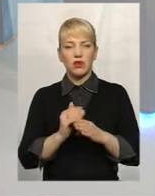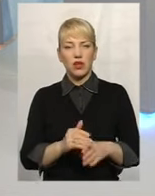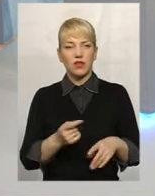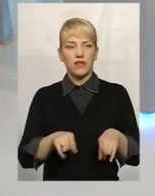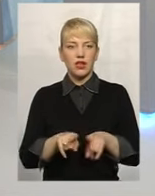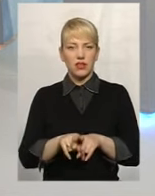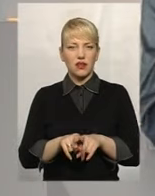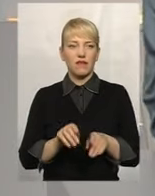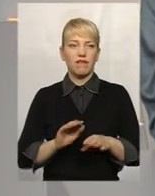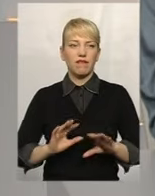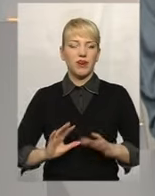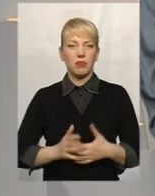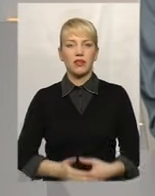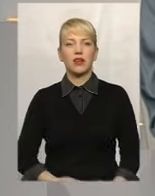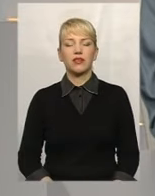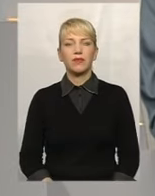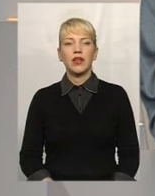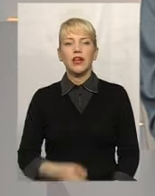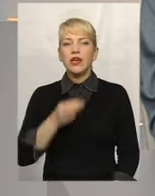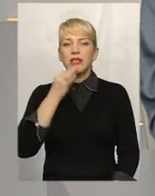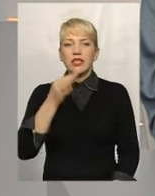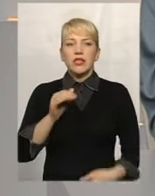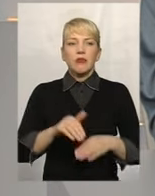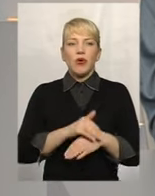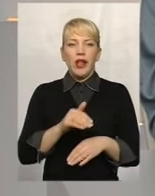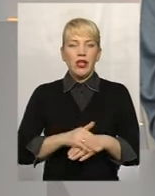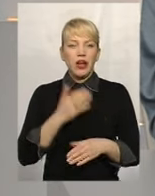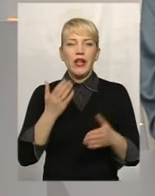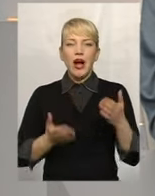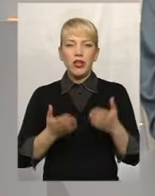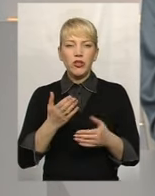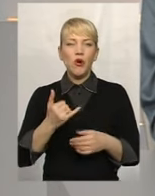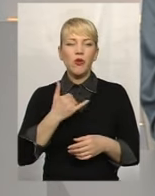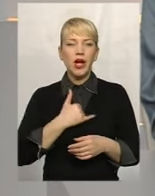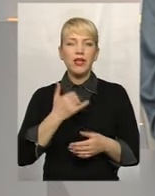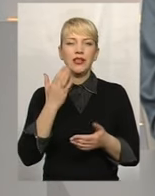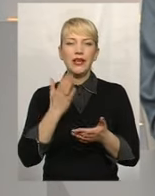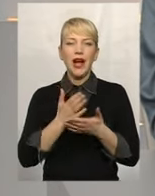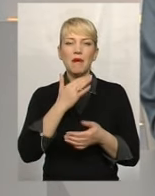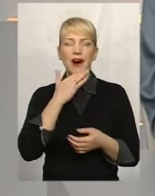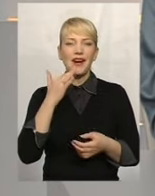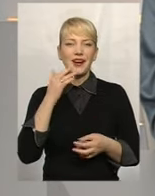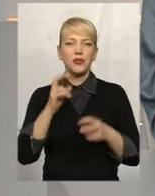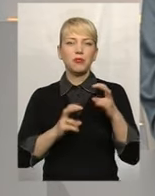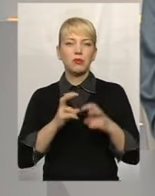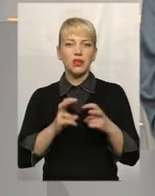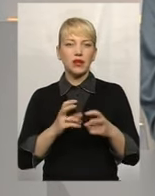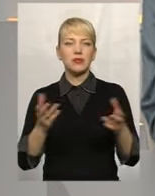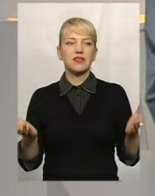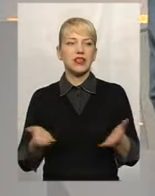випадках. Скажіть, будь ласка, якщо у нас є багато підприємств, такі